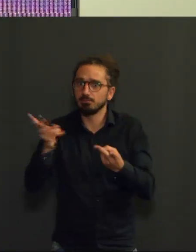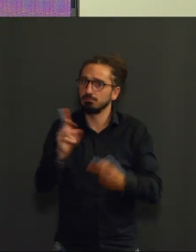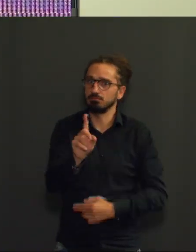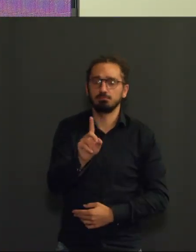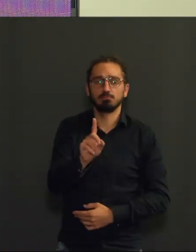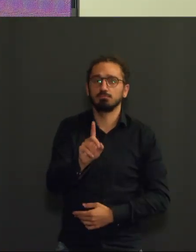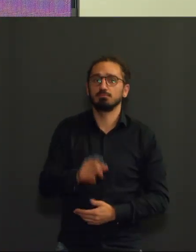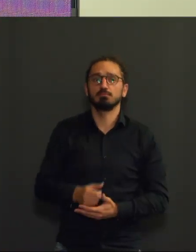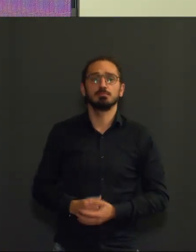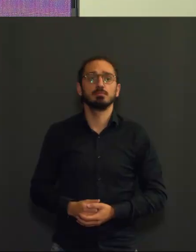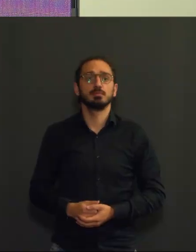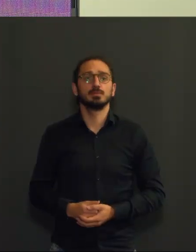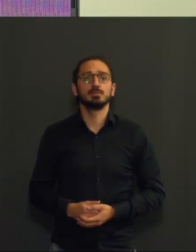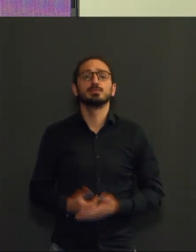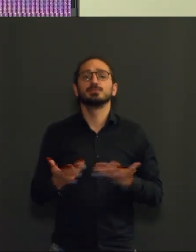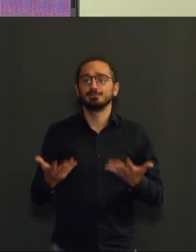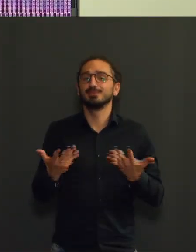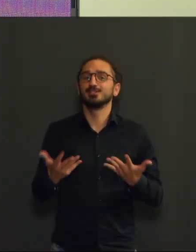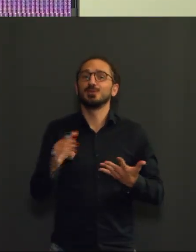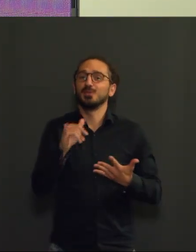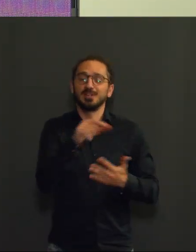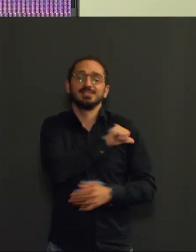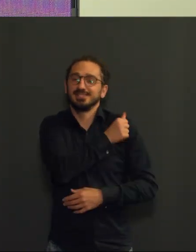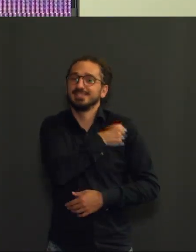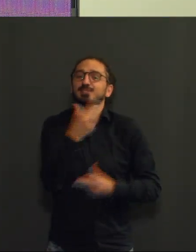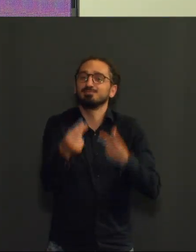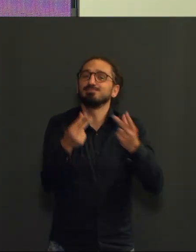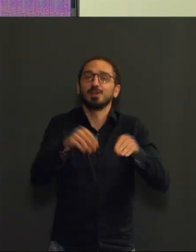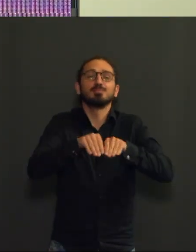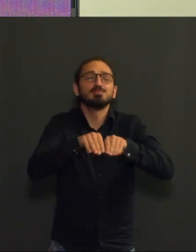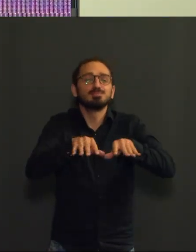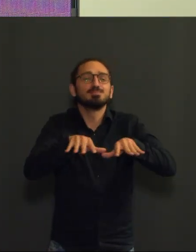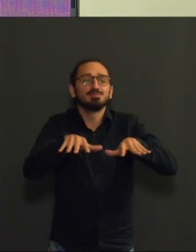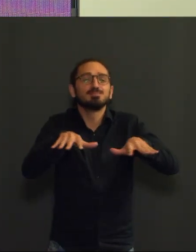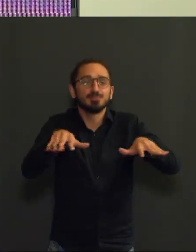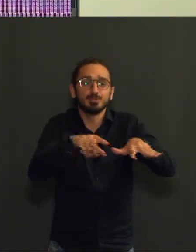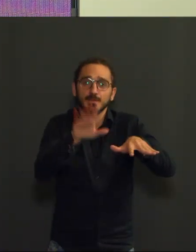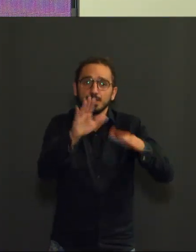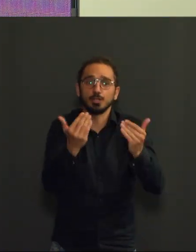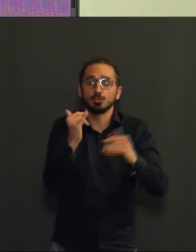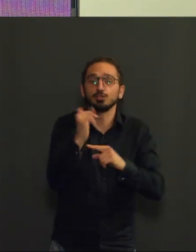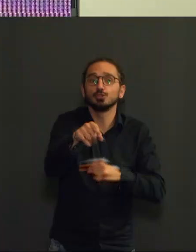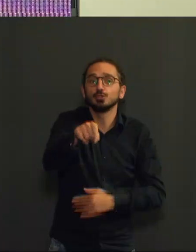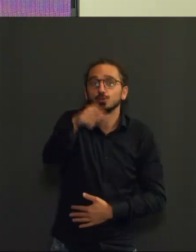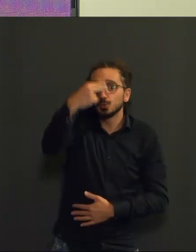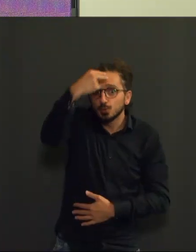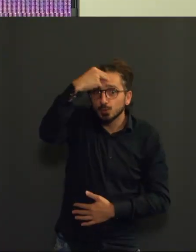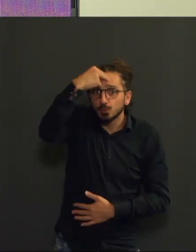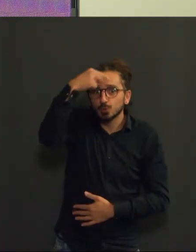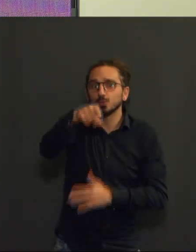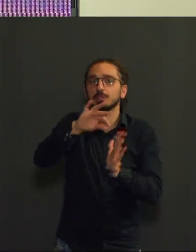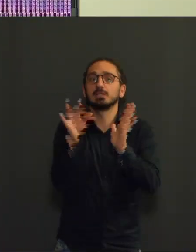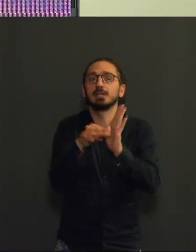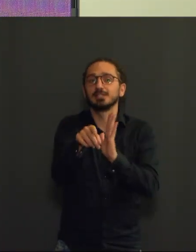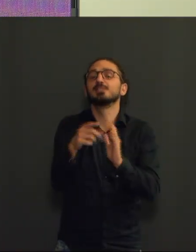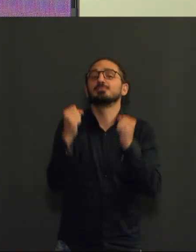avant le courant du mois d'août qu'on aura pu donner deux doses, c'est-à-dire une vaccination complète à tous les adultes, versus une seule dose, bien